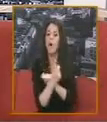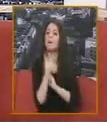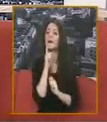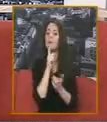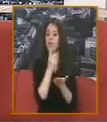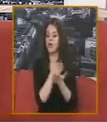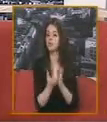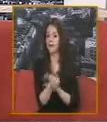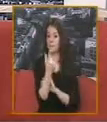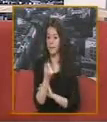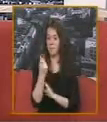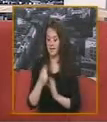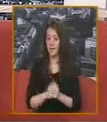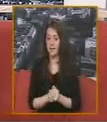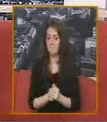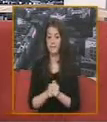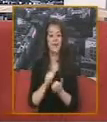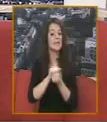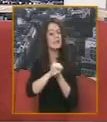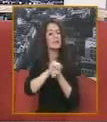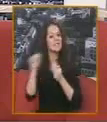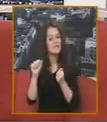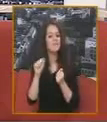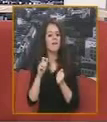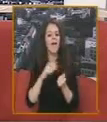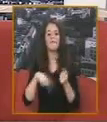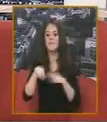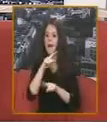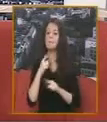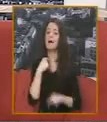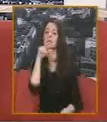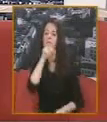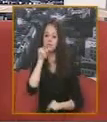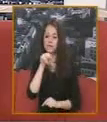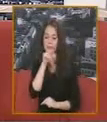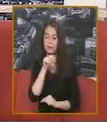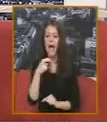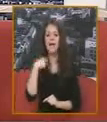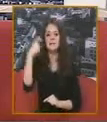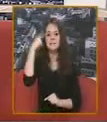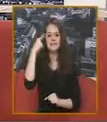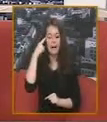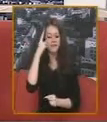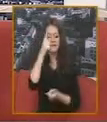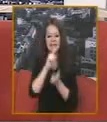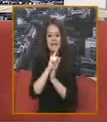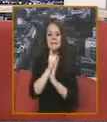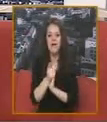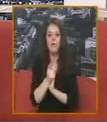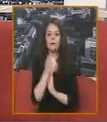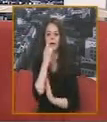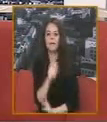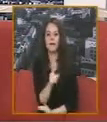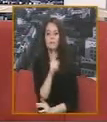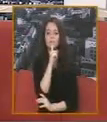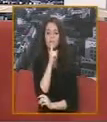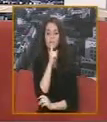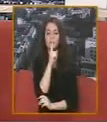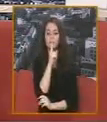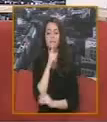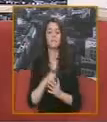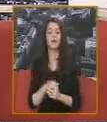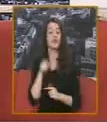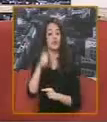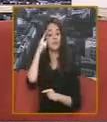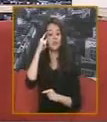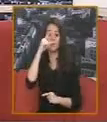Sve vreme smo proizvodili zvukove Zamislite kako bi izgledao sekund U kome smo čutali Tada bi Marija